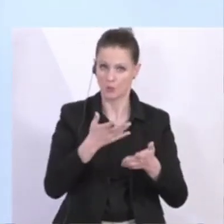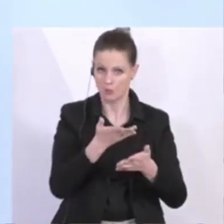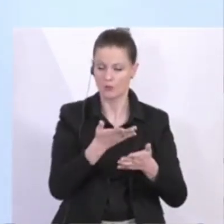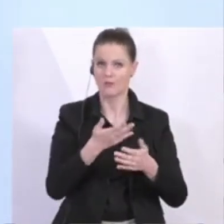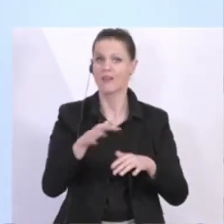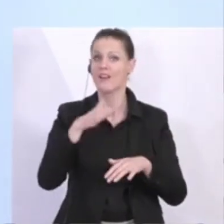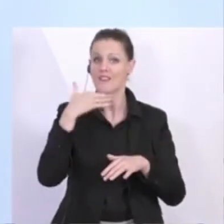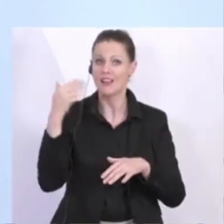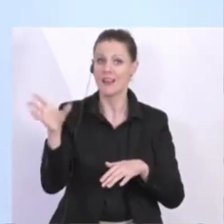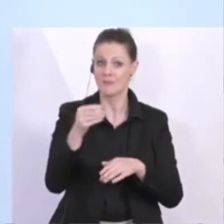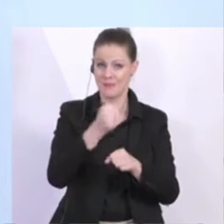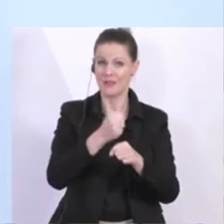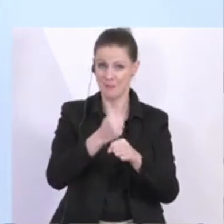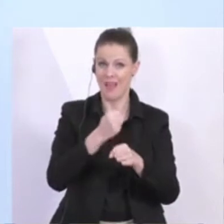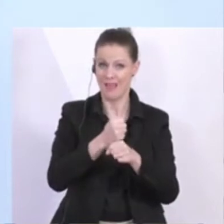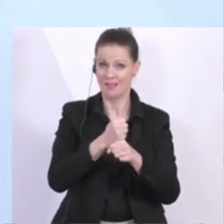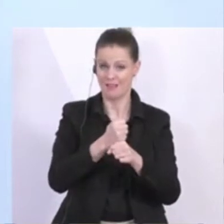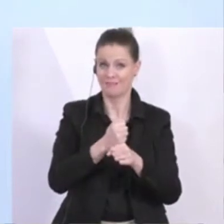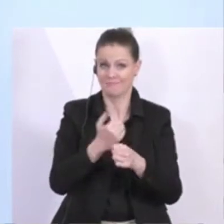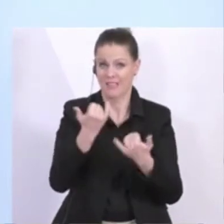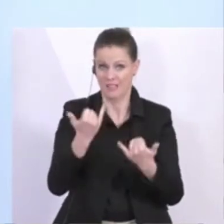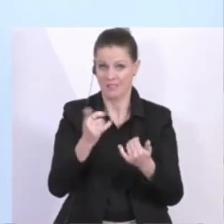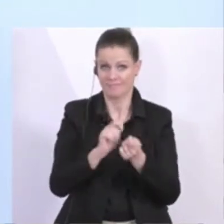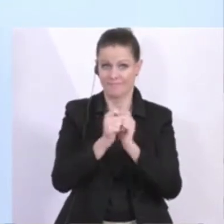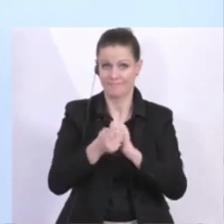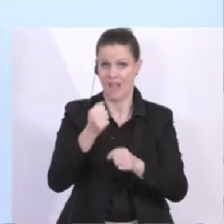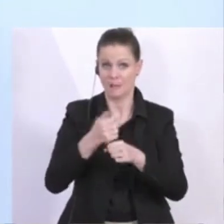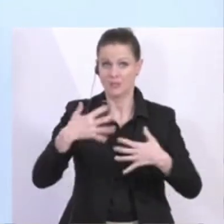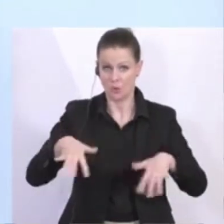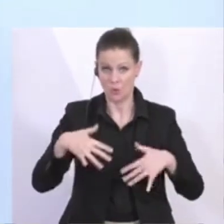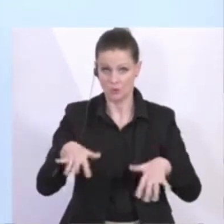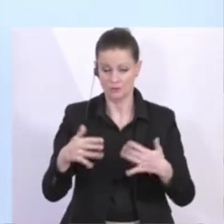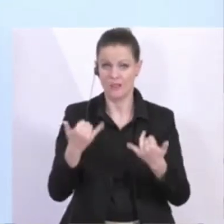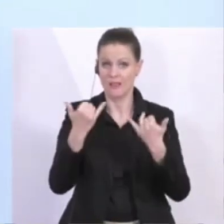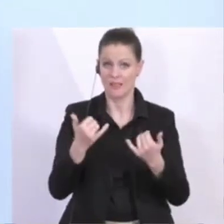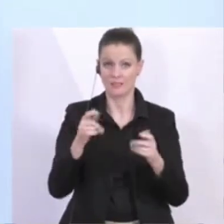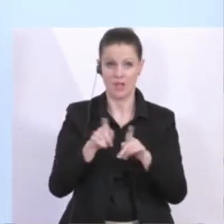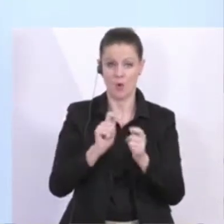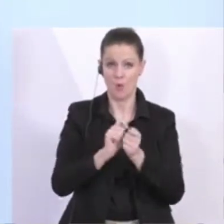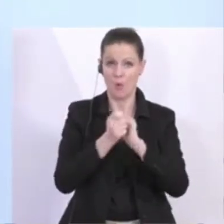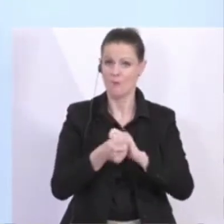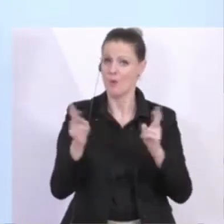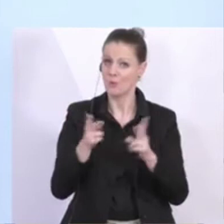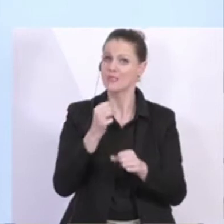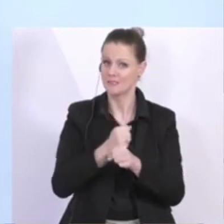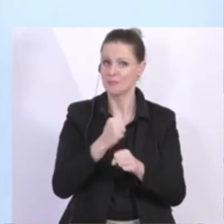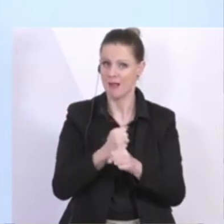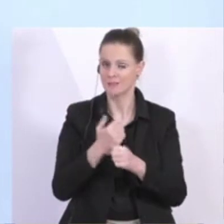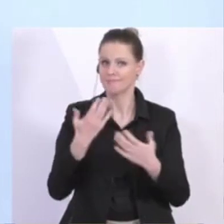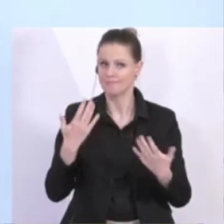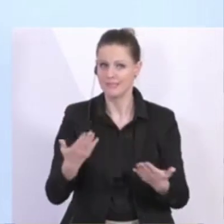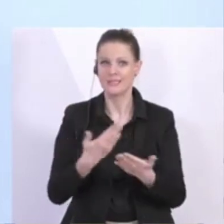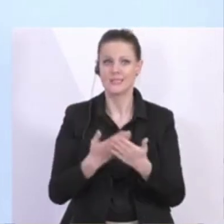und Mitarbeiter ihre Jobs verloren haben, dass viele Menschen heute in Kurzarbeit sind. Und wir haben uns daher als